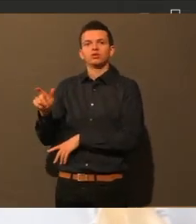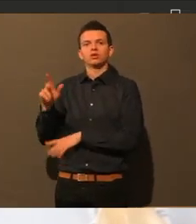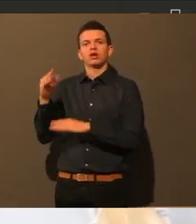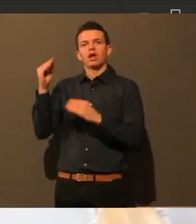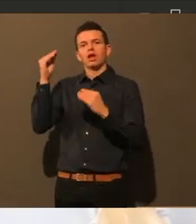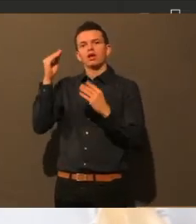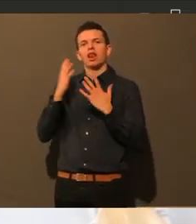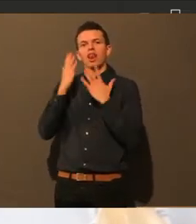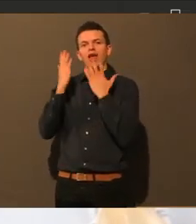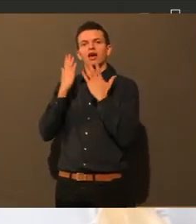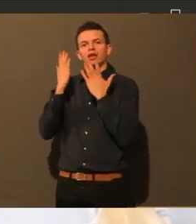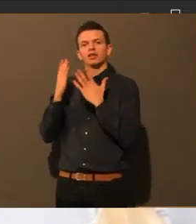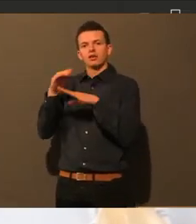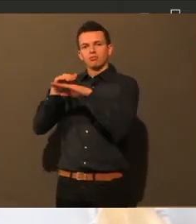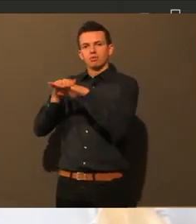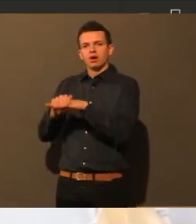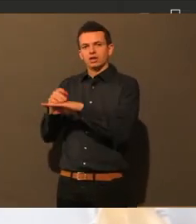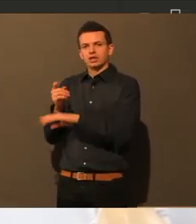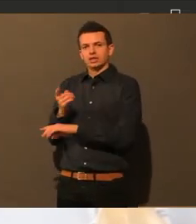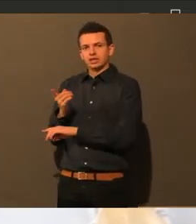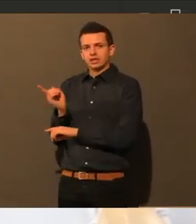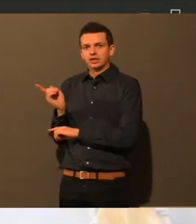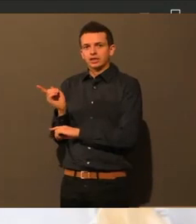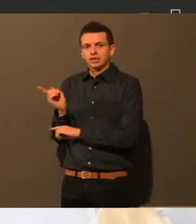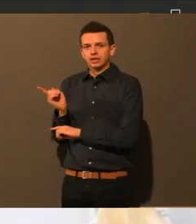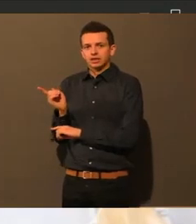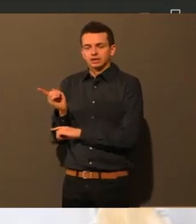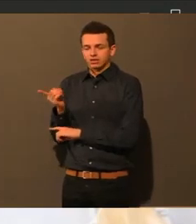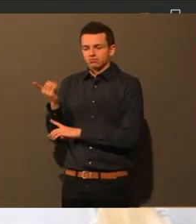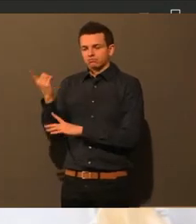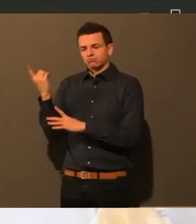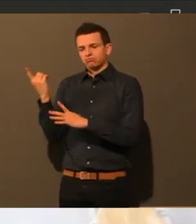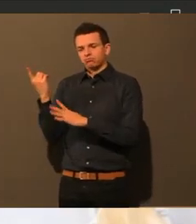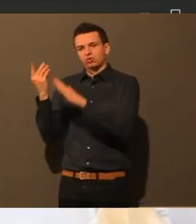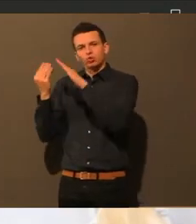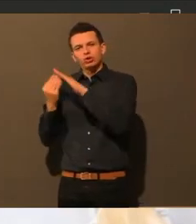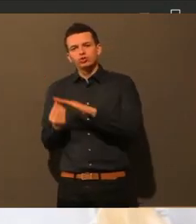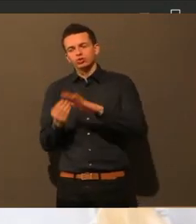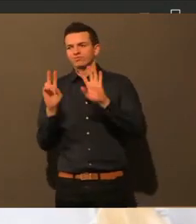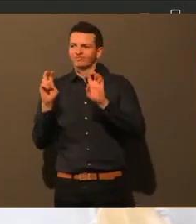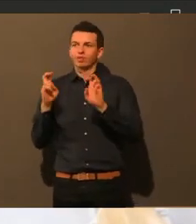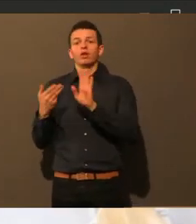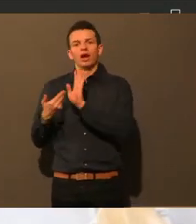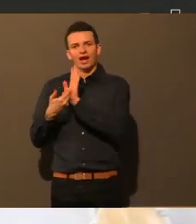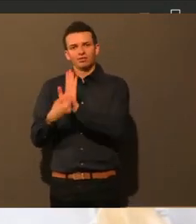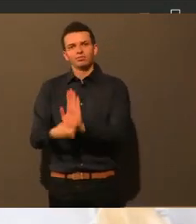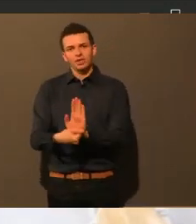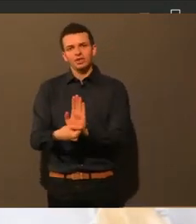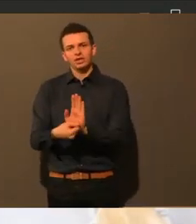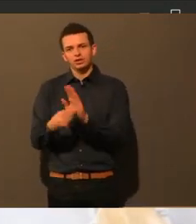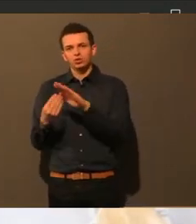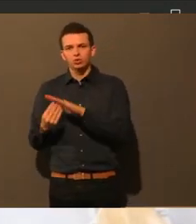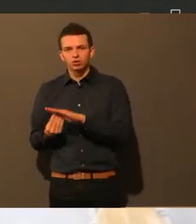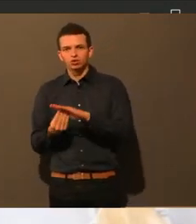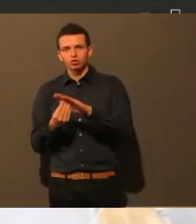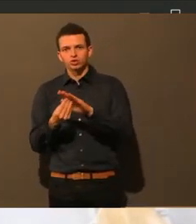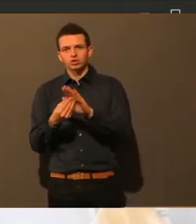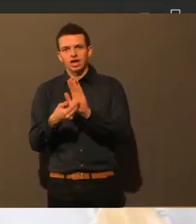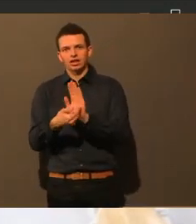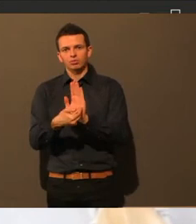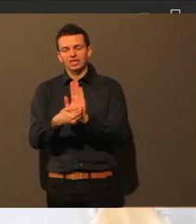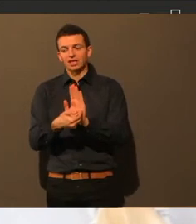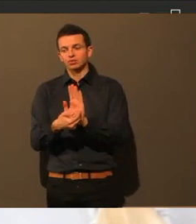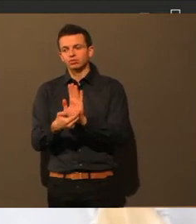Schülerinnen und Schüler, Unterstützung anbieten. Ich möchte ganz klar sagen, es ist an der Stelle keine reine